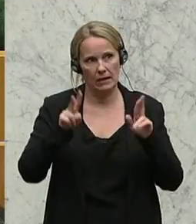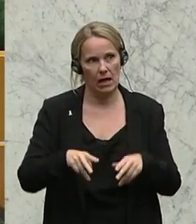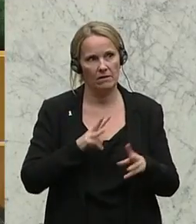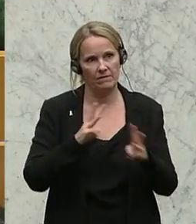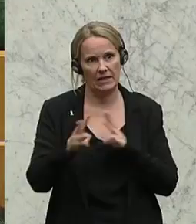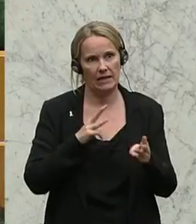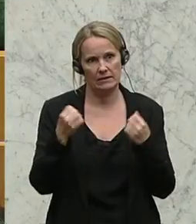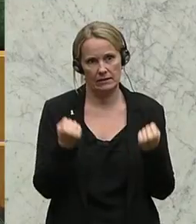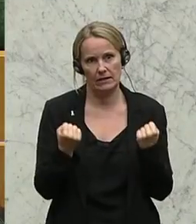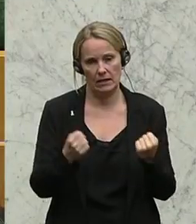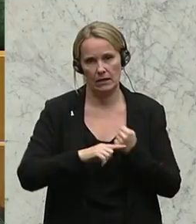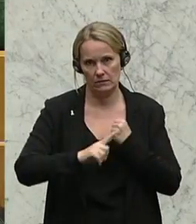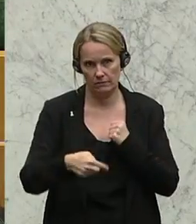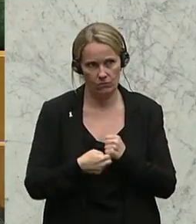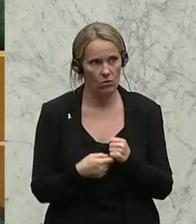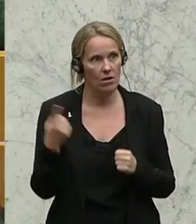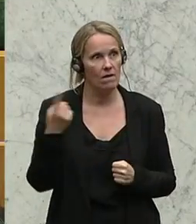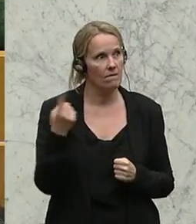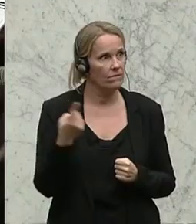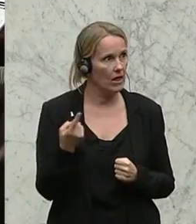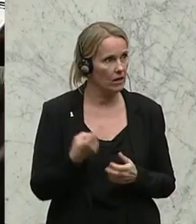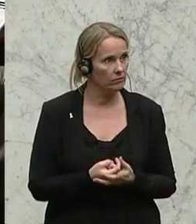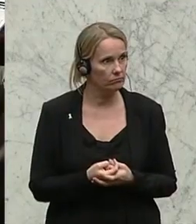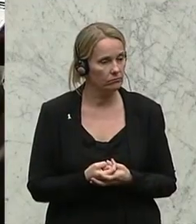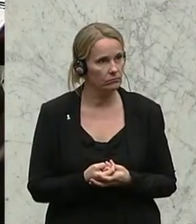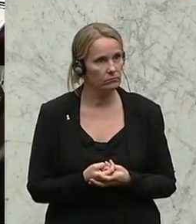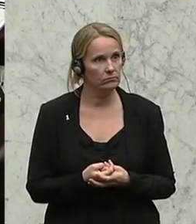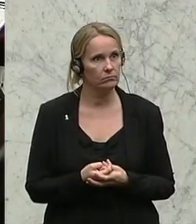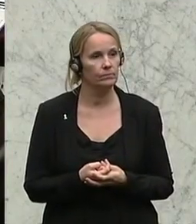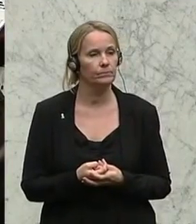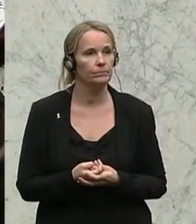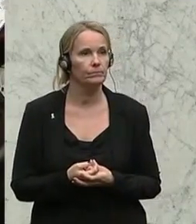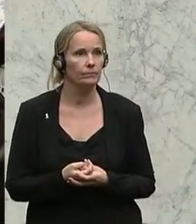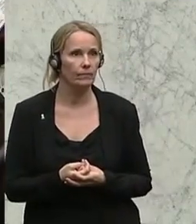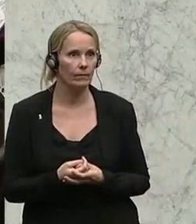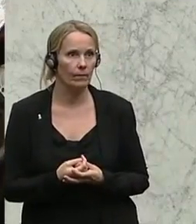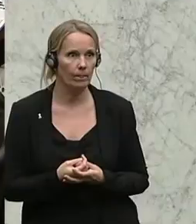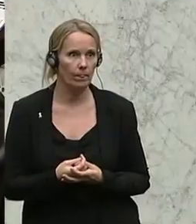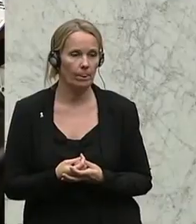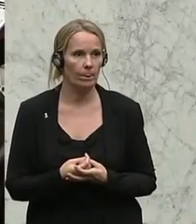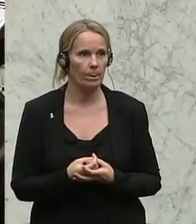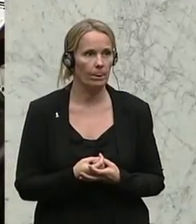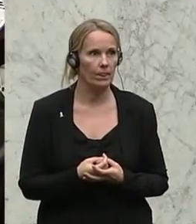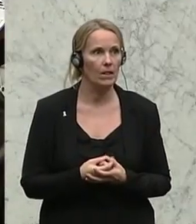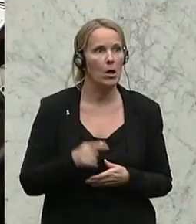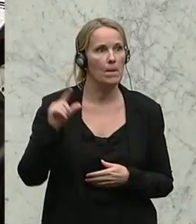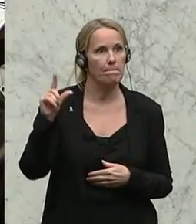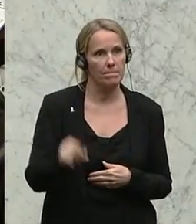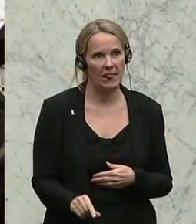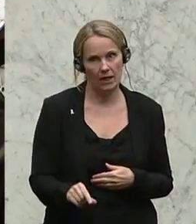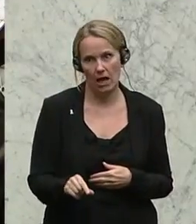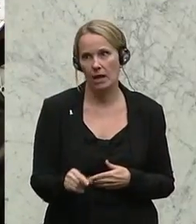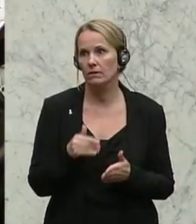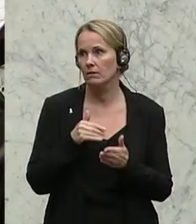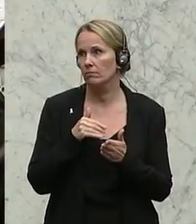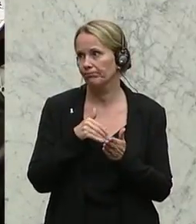Verkehrssicherheitsfonds. Wer stimmt dem zu? Das ist die Minderheit.